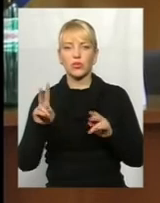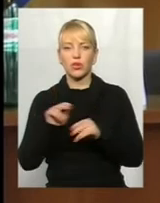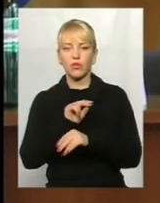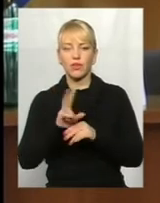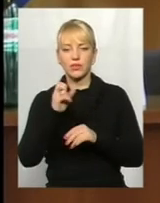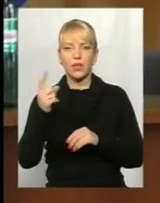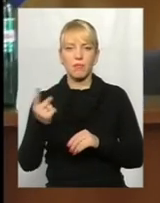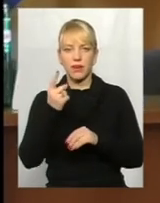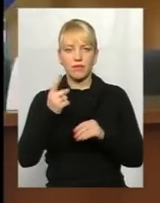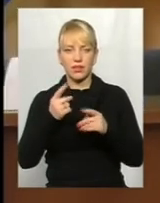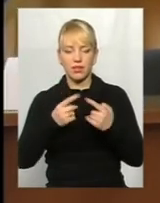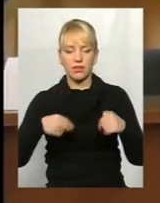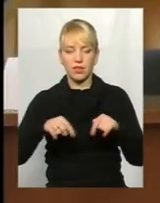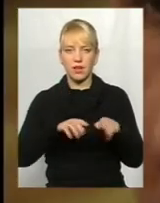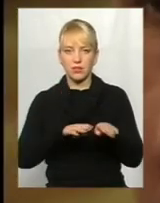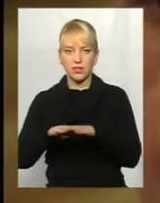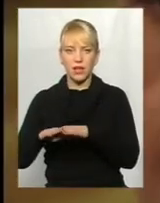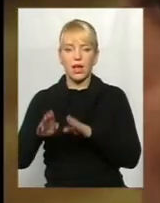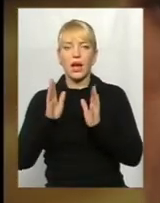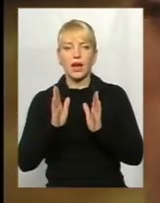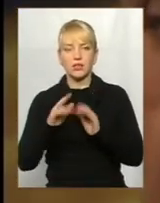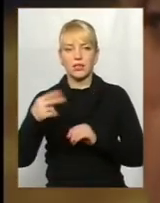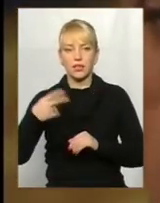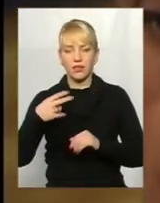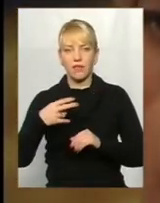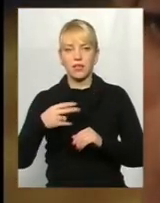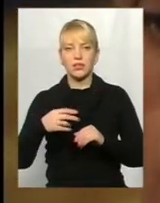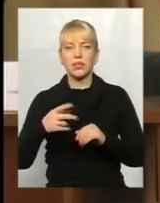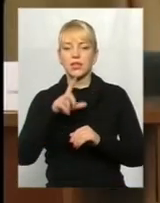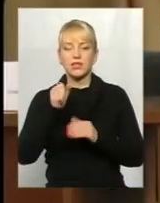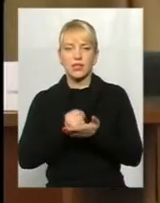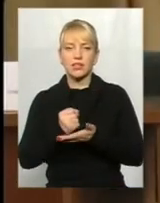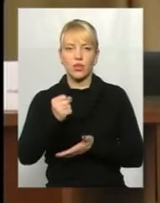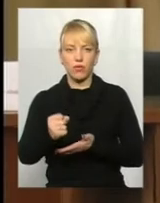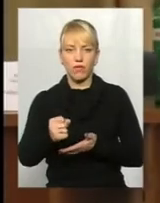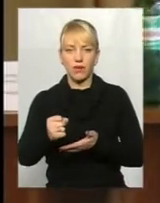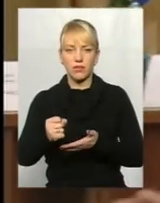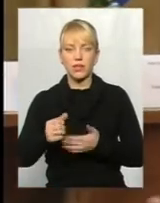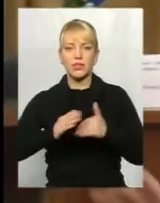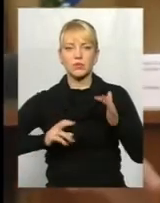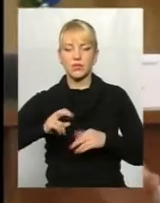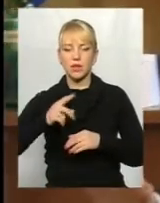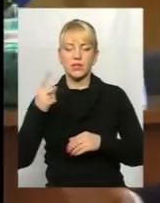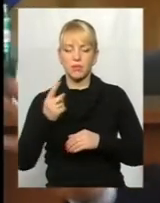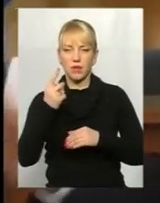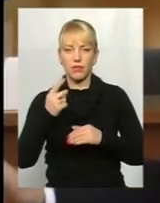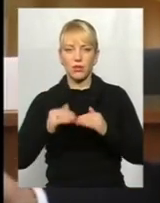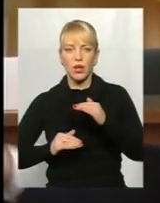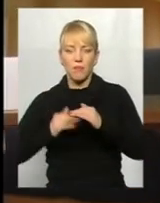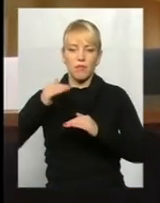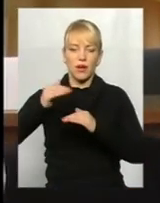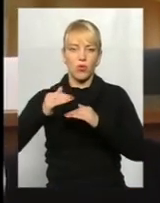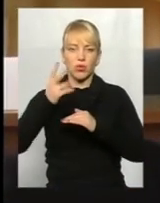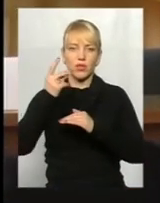на первинні ланці. А тільки 20% уже за скеруванням безпосередньо спеціаліста з первинної ланки переходили на